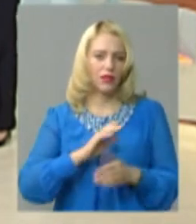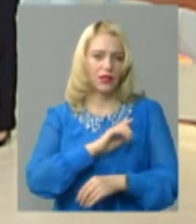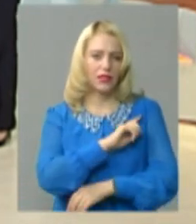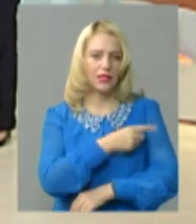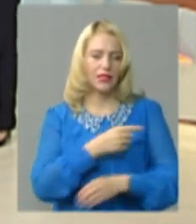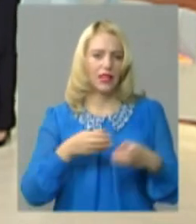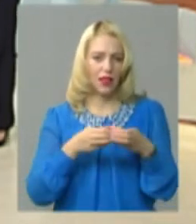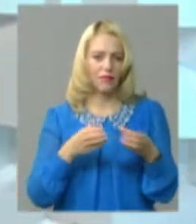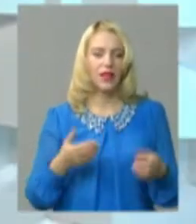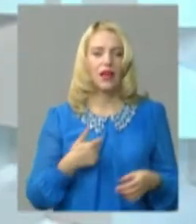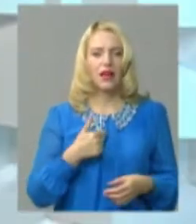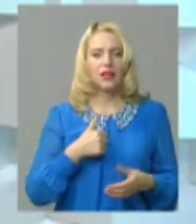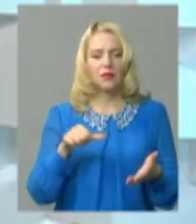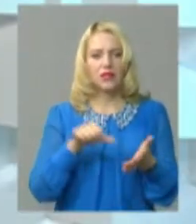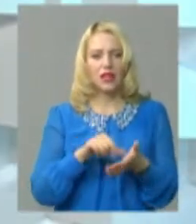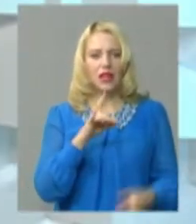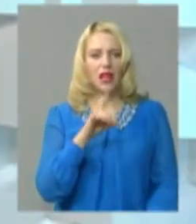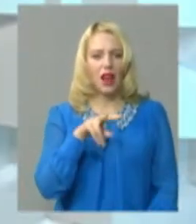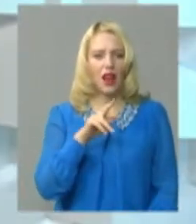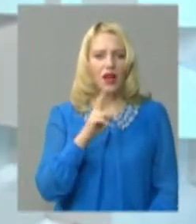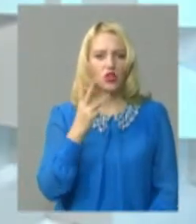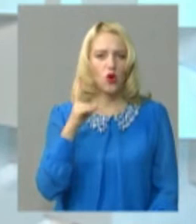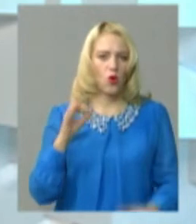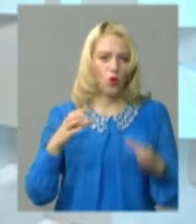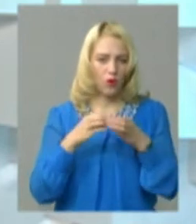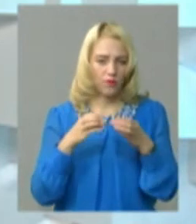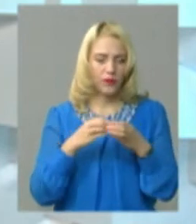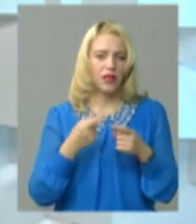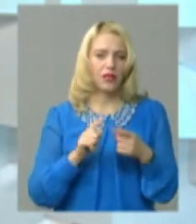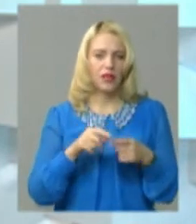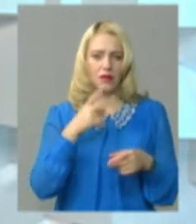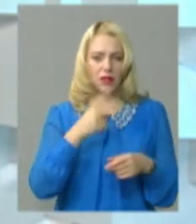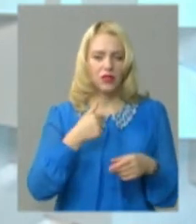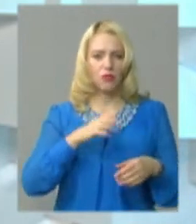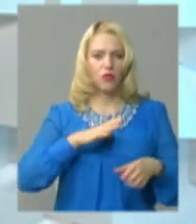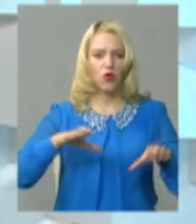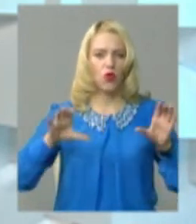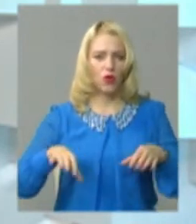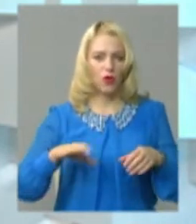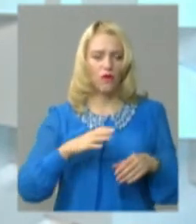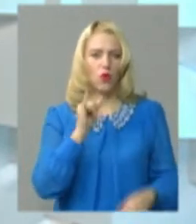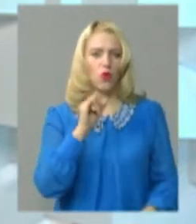обласну раду. Прошу, півтори Я представив радикальну партію Олега Ляшка. Ну, ви там бачили, я був головою.